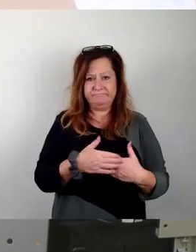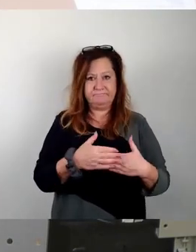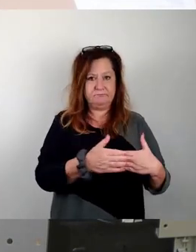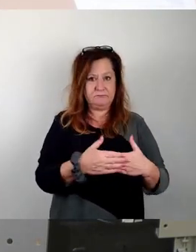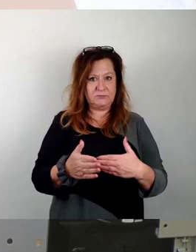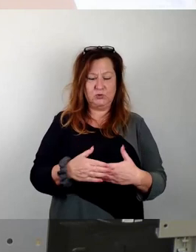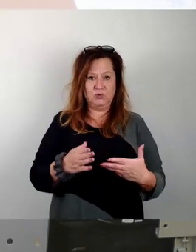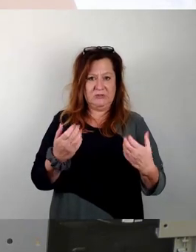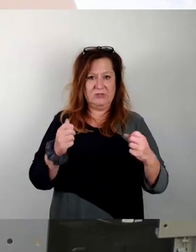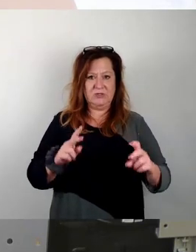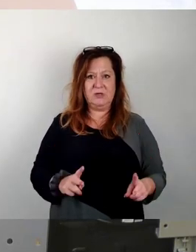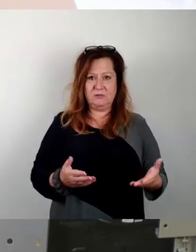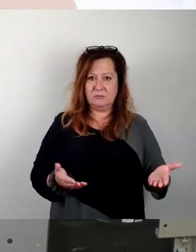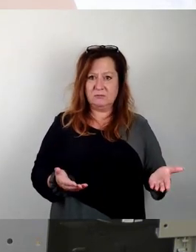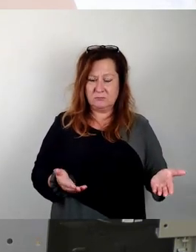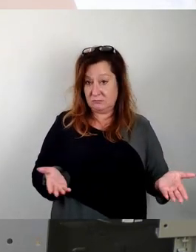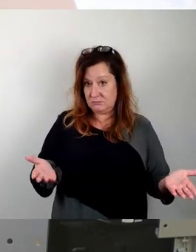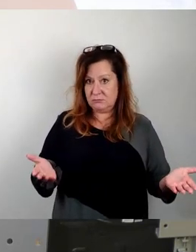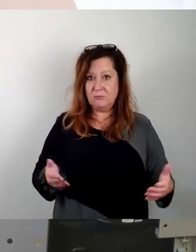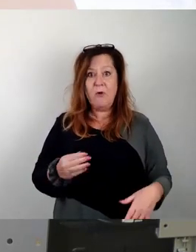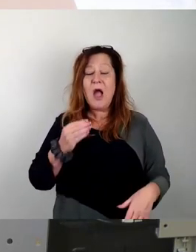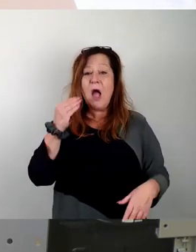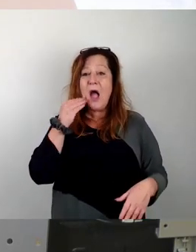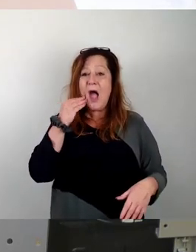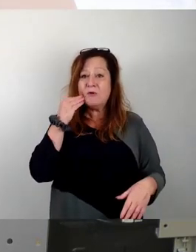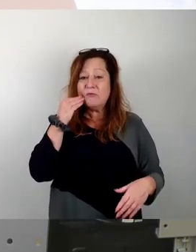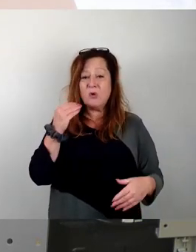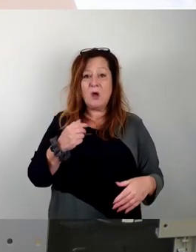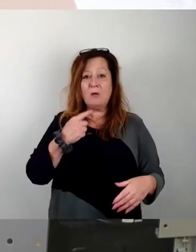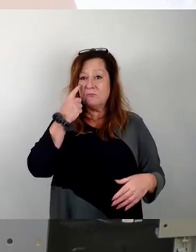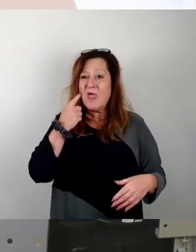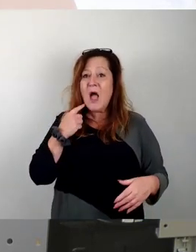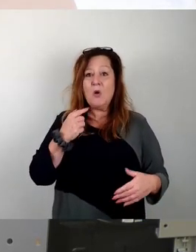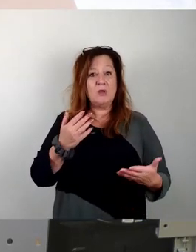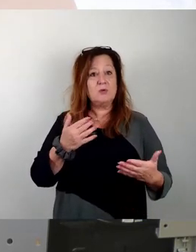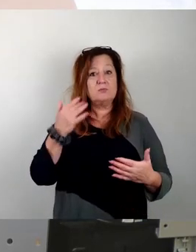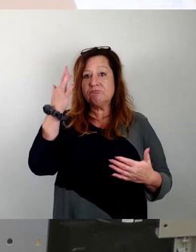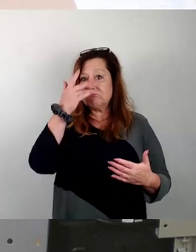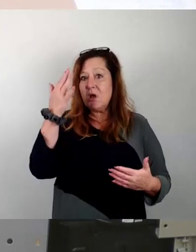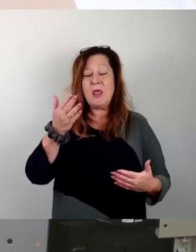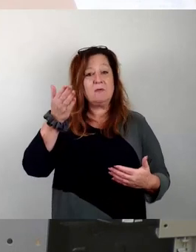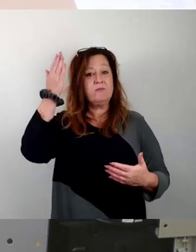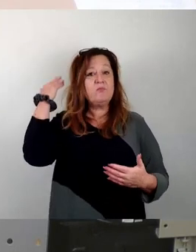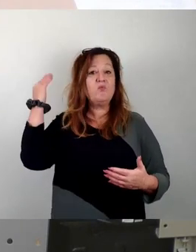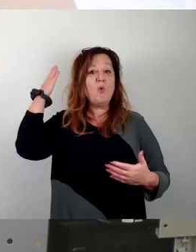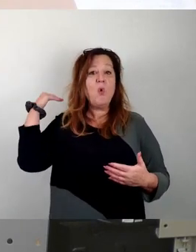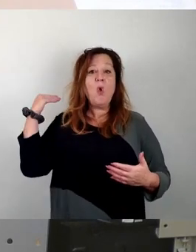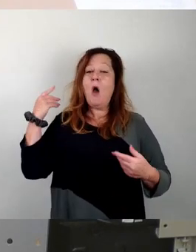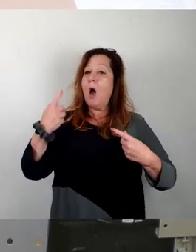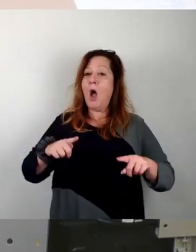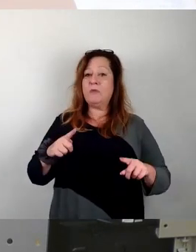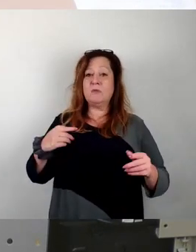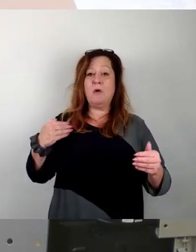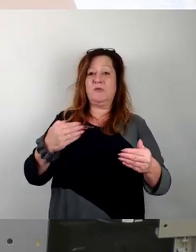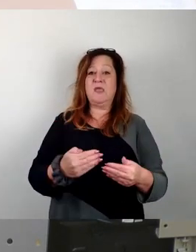Letztlich fragen sich Anwohner mit wehmütigem Blick auf vergangene Tage, wohin wir gekommen sind. Dass